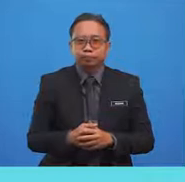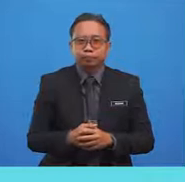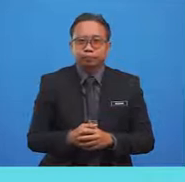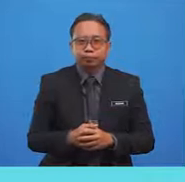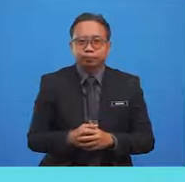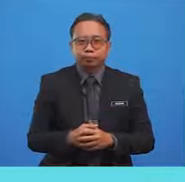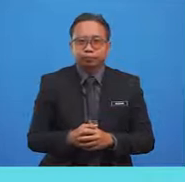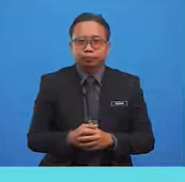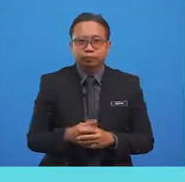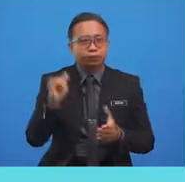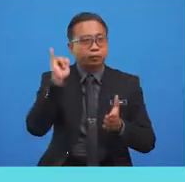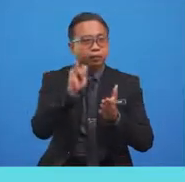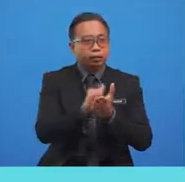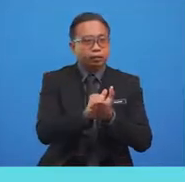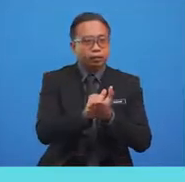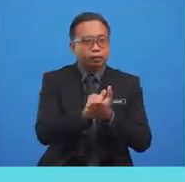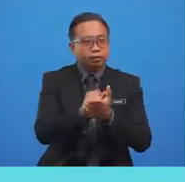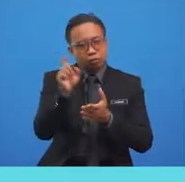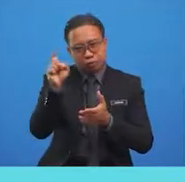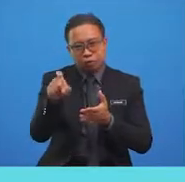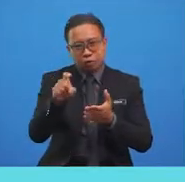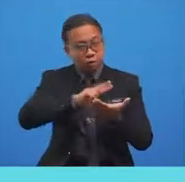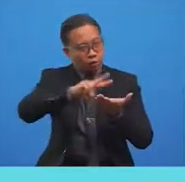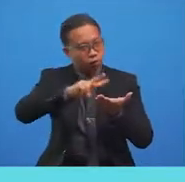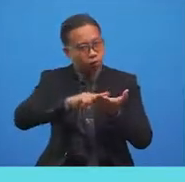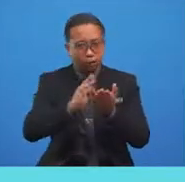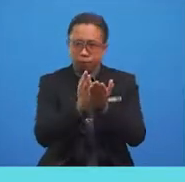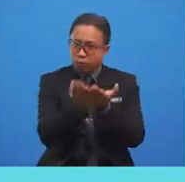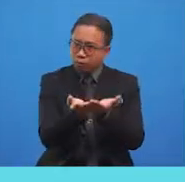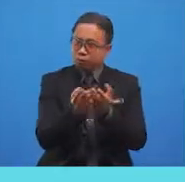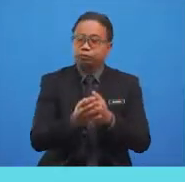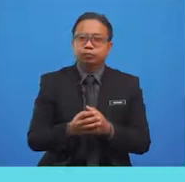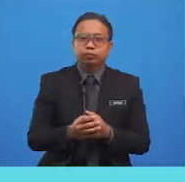This has to be read books.